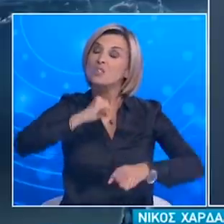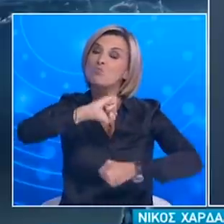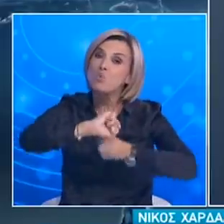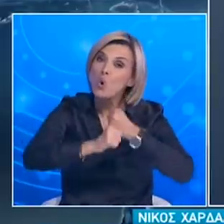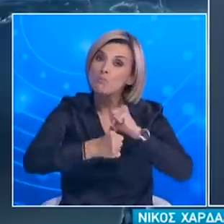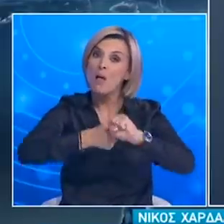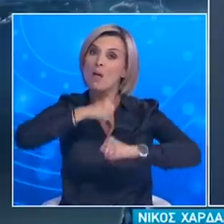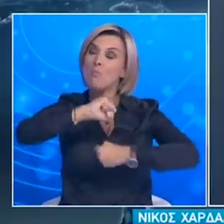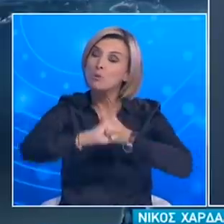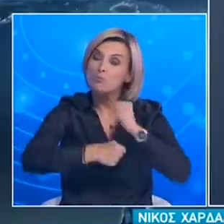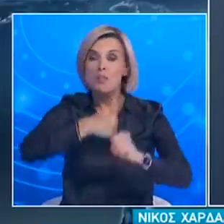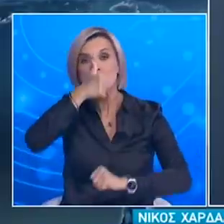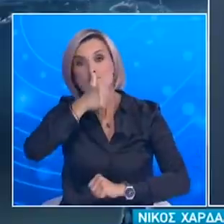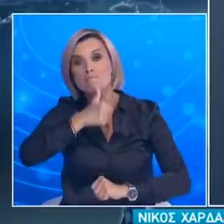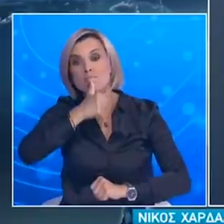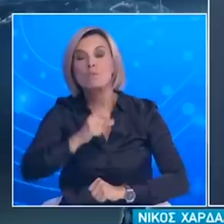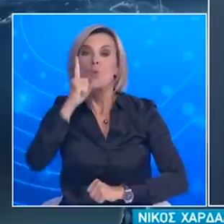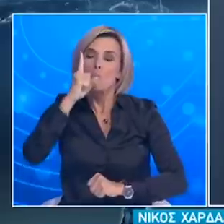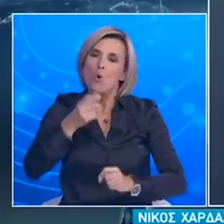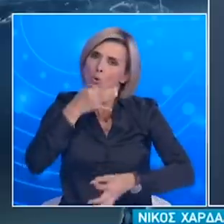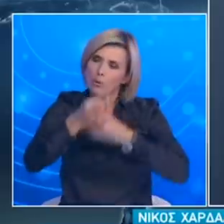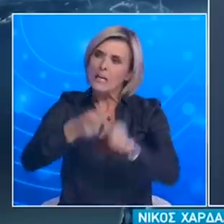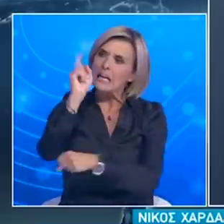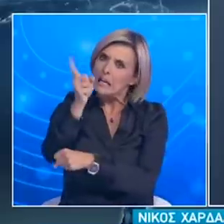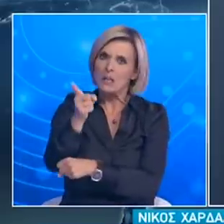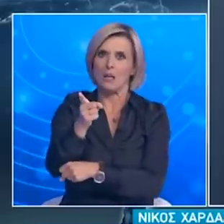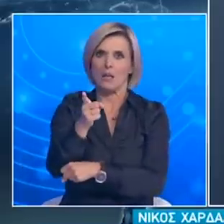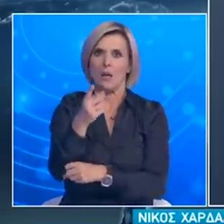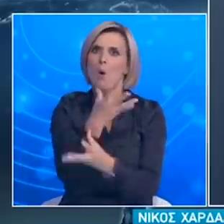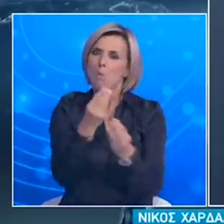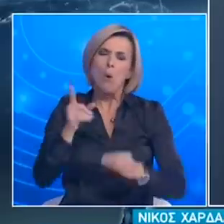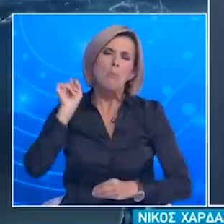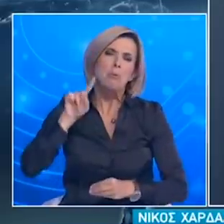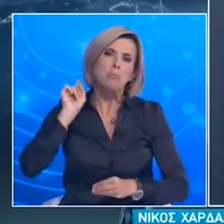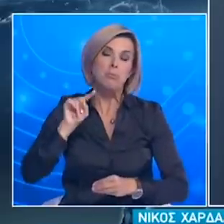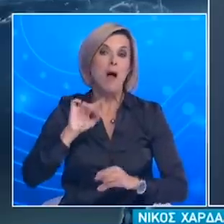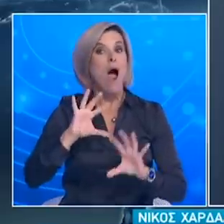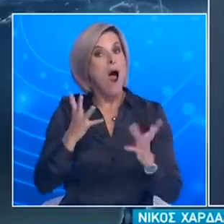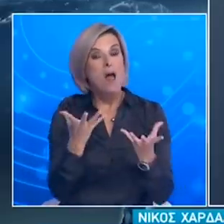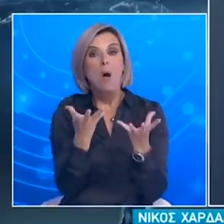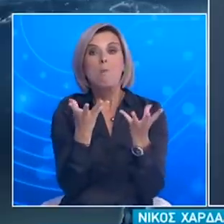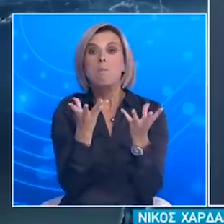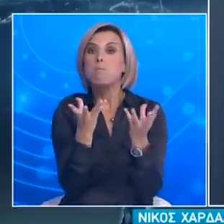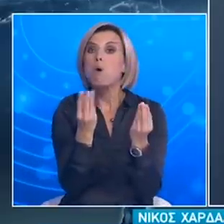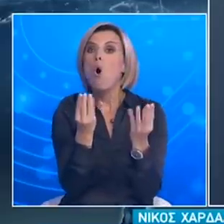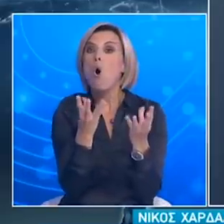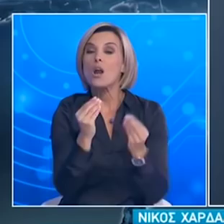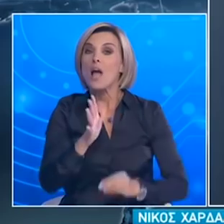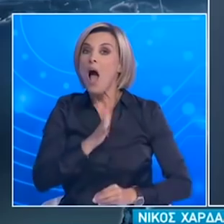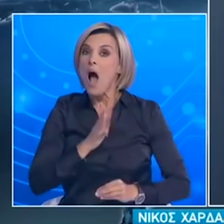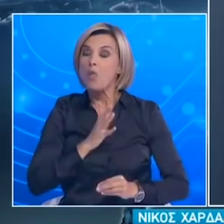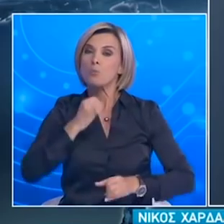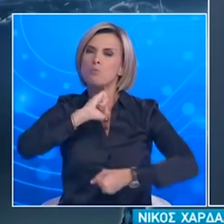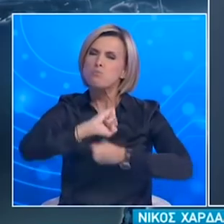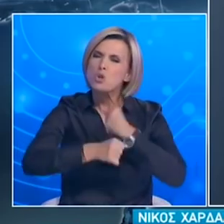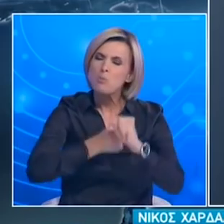κάποιες τέτοιες ανεύθυνες συμπεριφορές Γιατί υπάρχει συντριπτική πλειοψηφία του κόσμου Αυτό των ανθρώπων των οικογενειαρχών Που αγωνίζονται κάθε